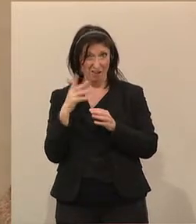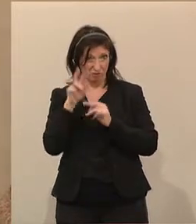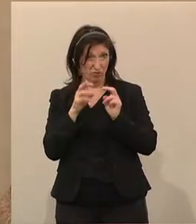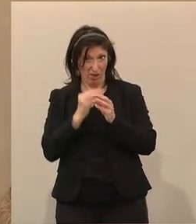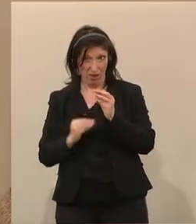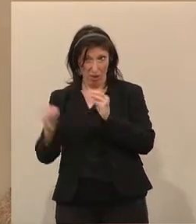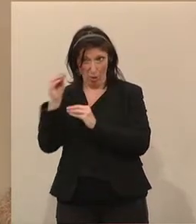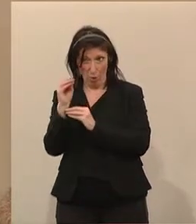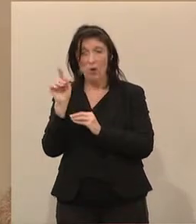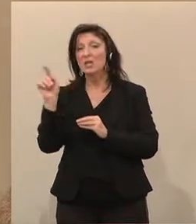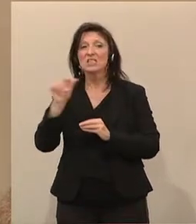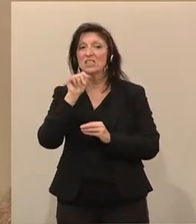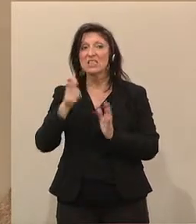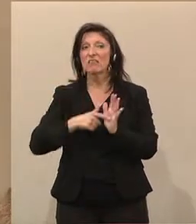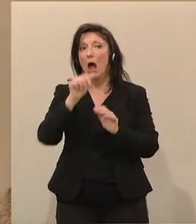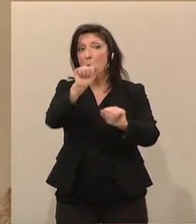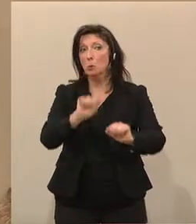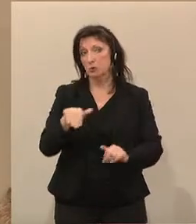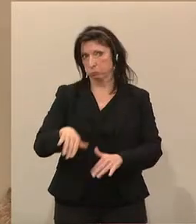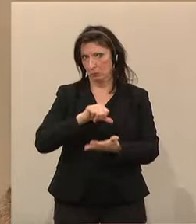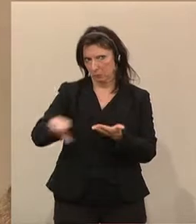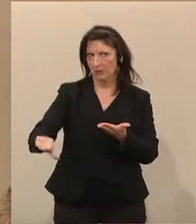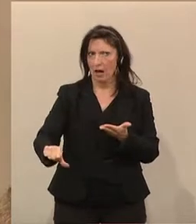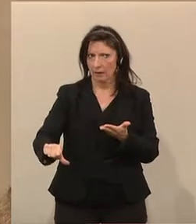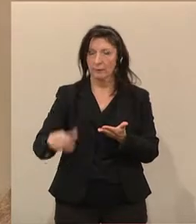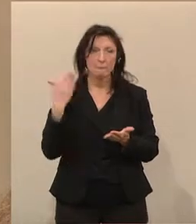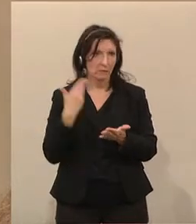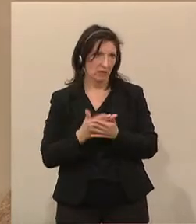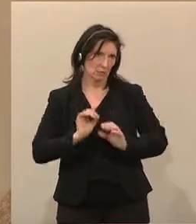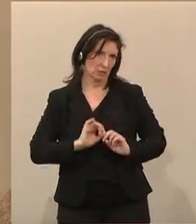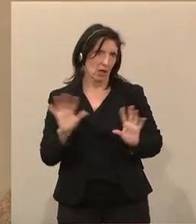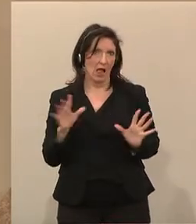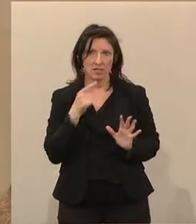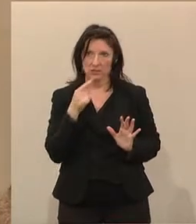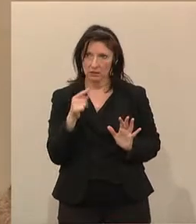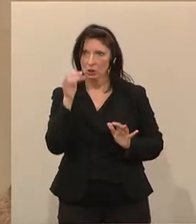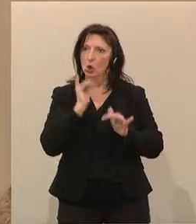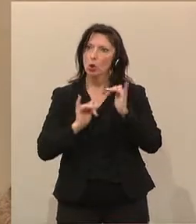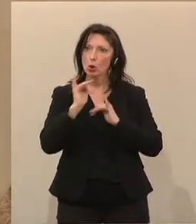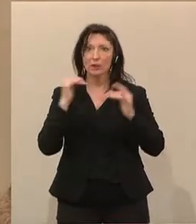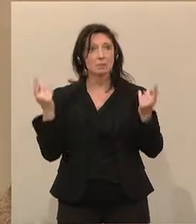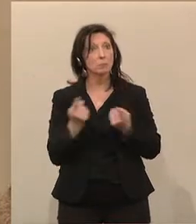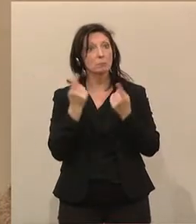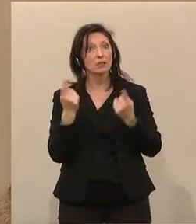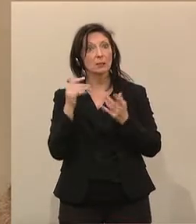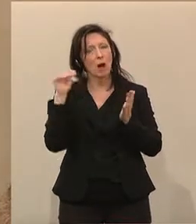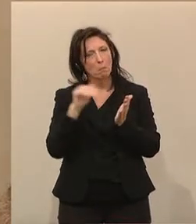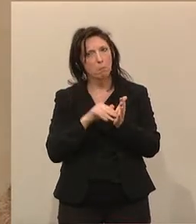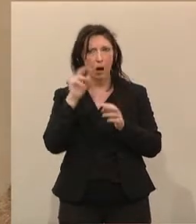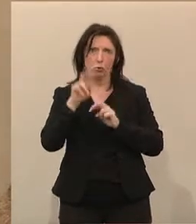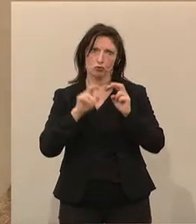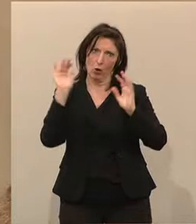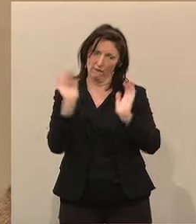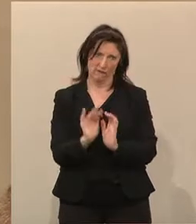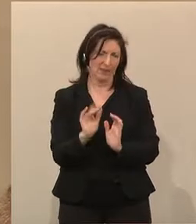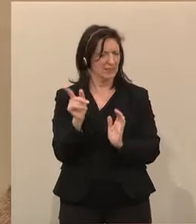die Kunden abgewälzt haben. Und deshalb sage ich ganz klar, die Tourismusbetriebe brauchen diese Steuererleichterung mehr als